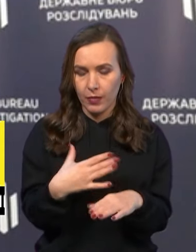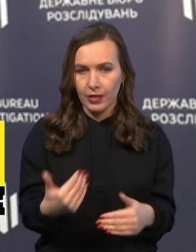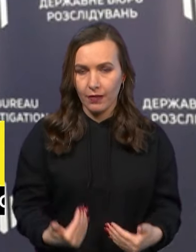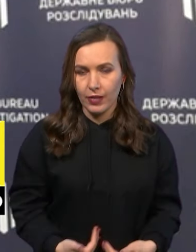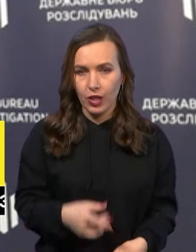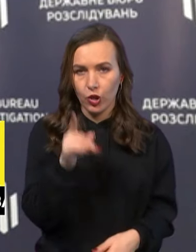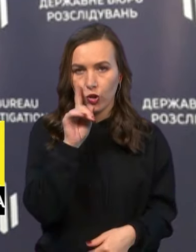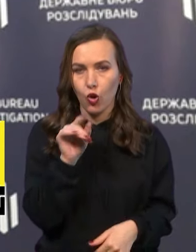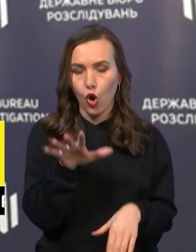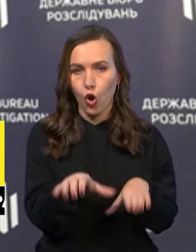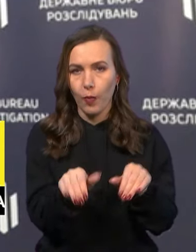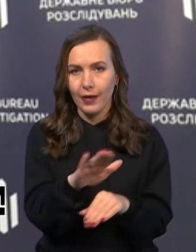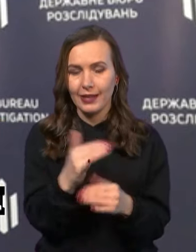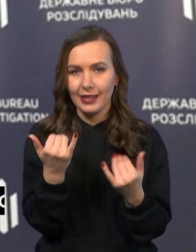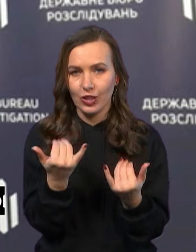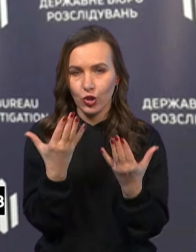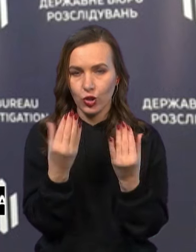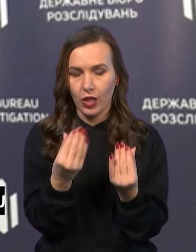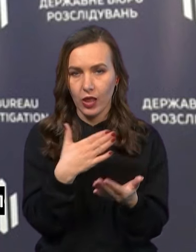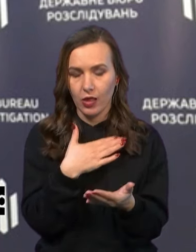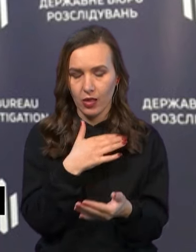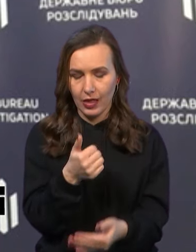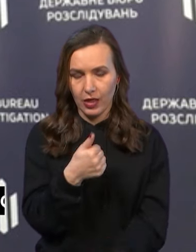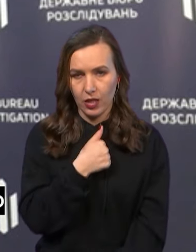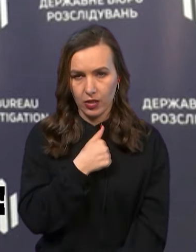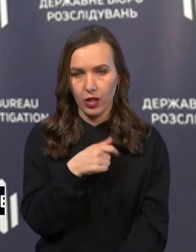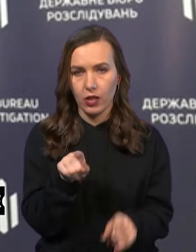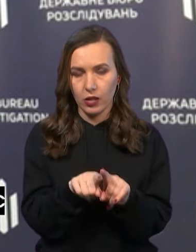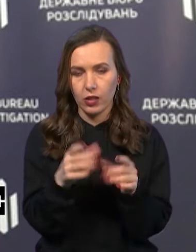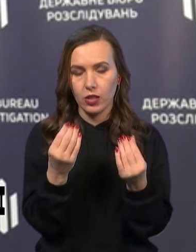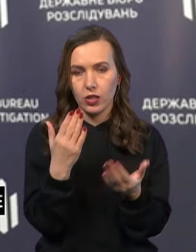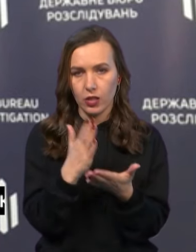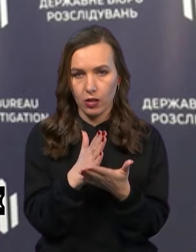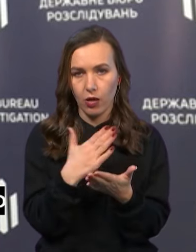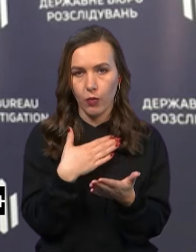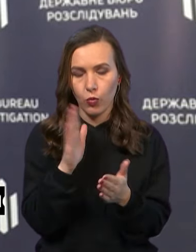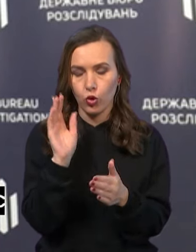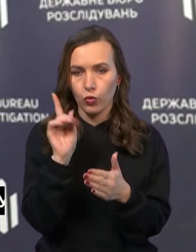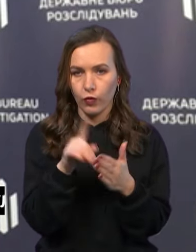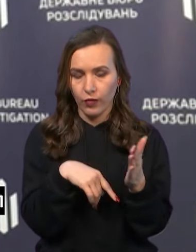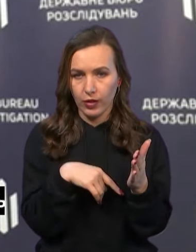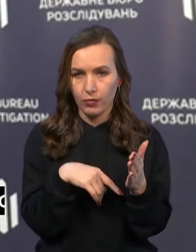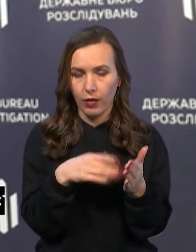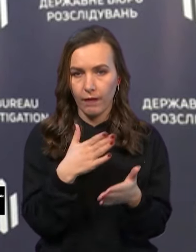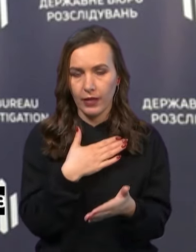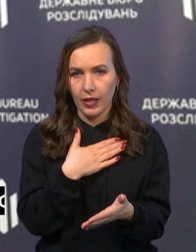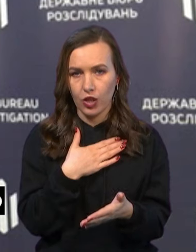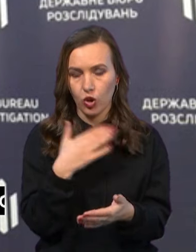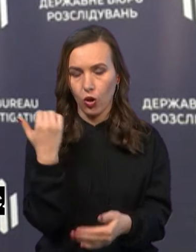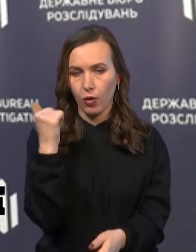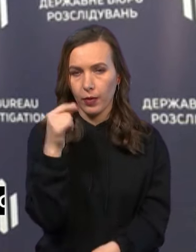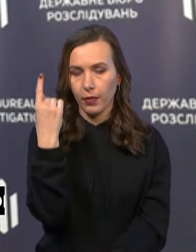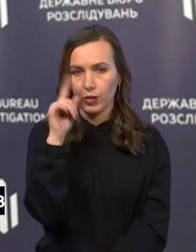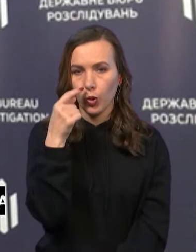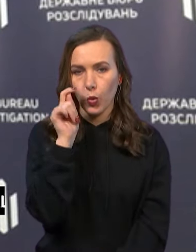територіях, і на сьогоднішній день, на жаль, поки що такі ще є, але ми віримо в нашу перемогу і знаємо,